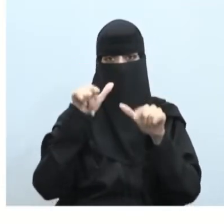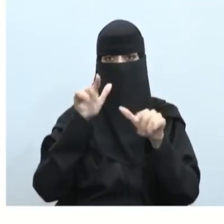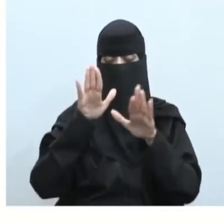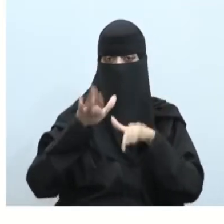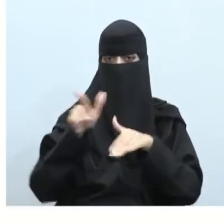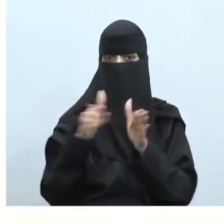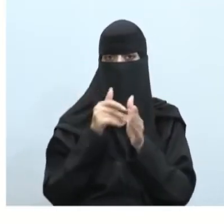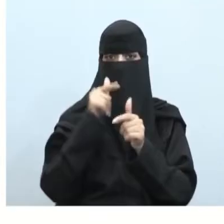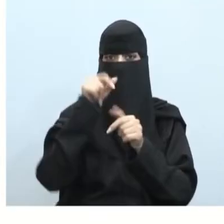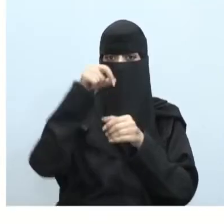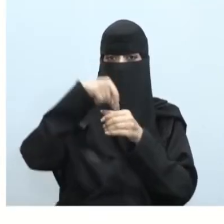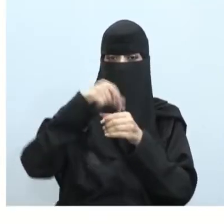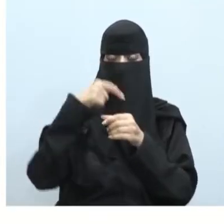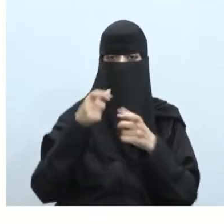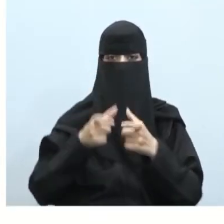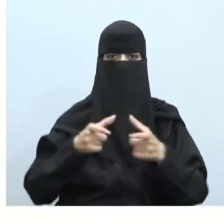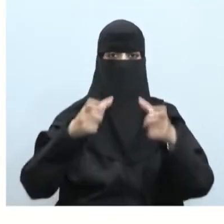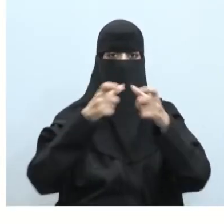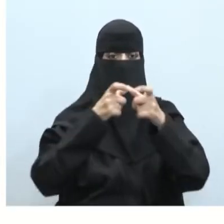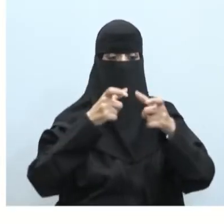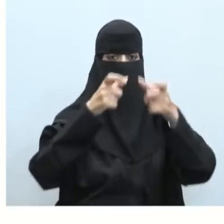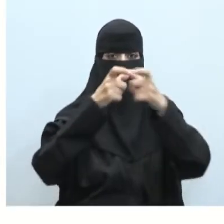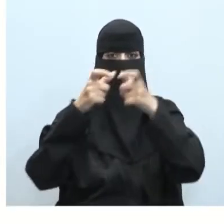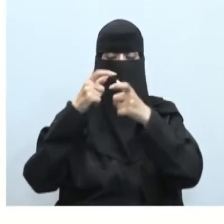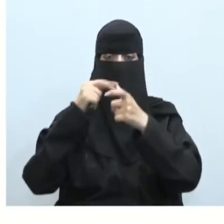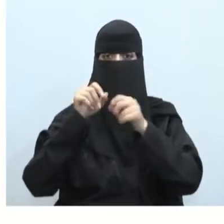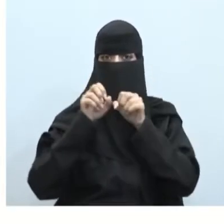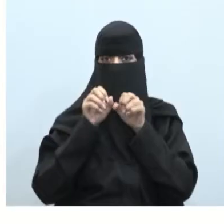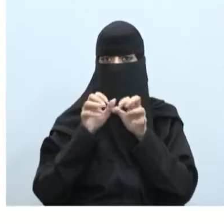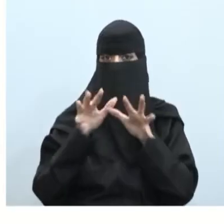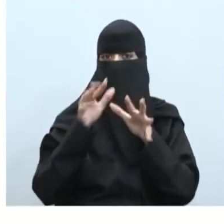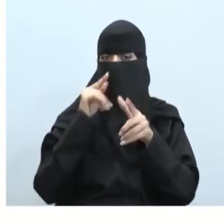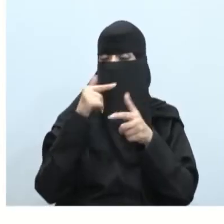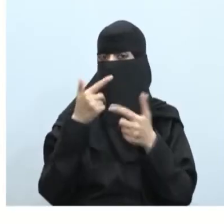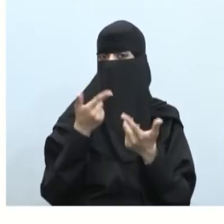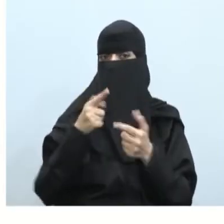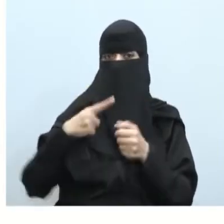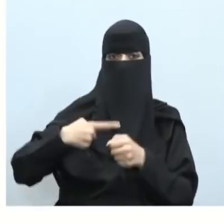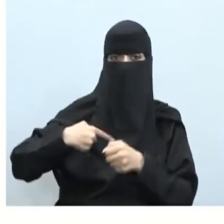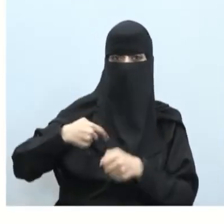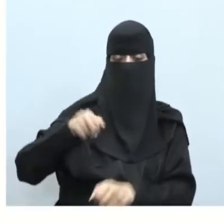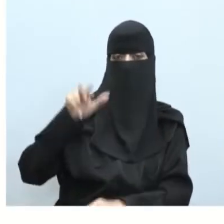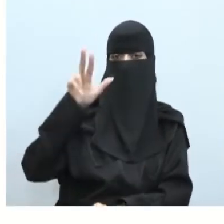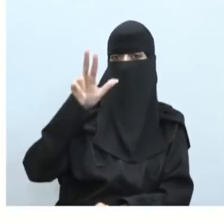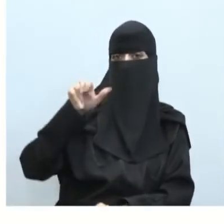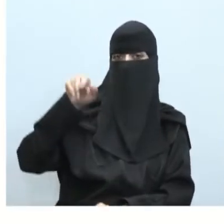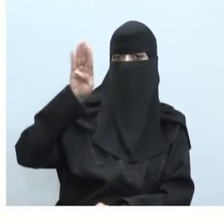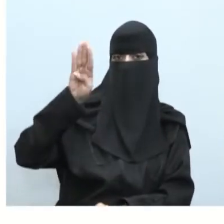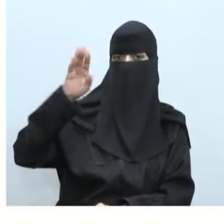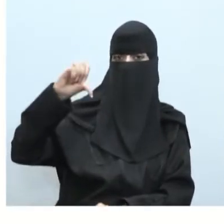تكون في مجموعات تشتهر باسم الكوكبات